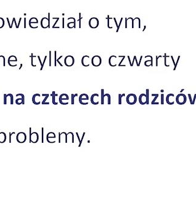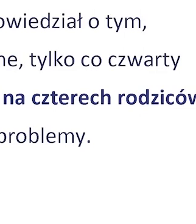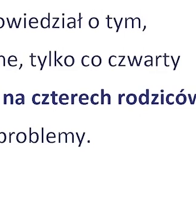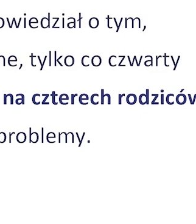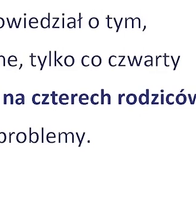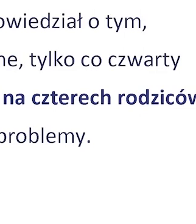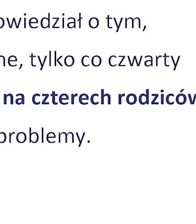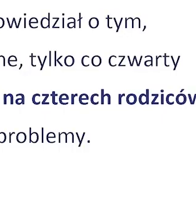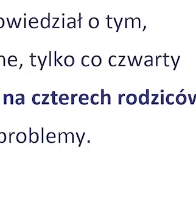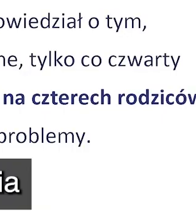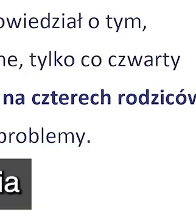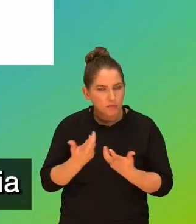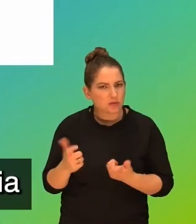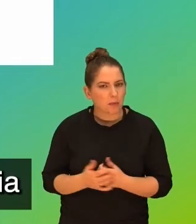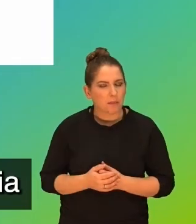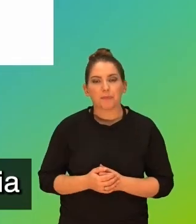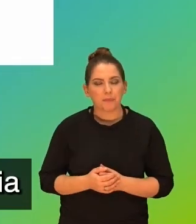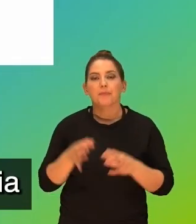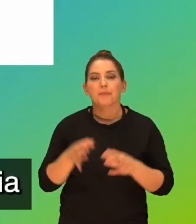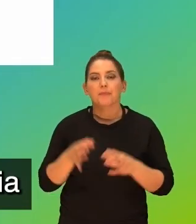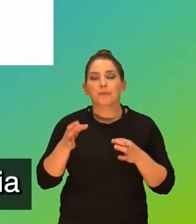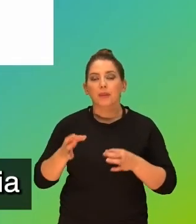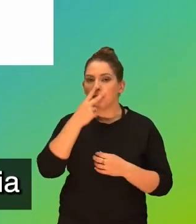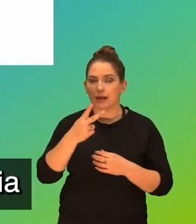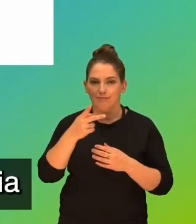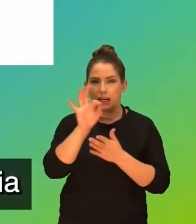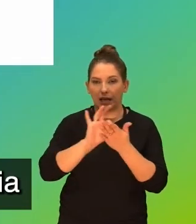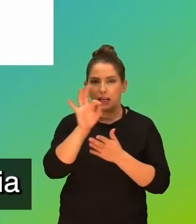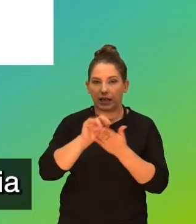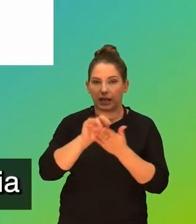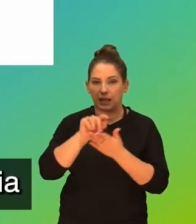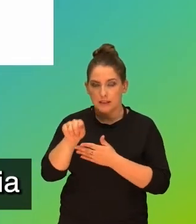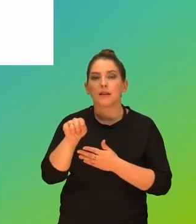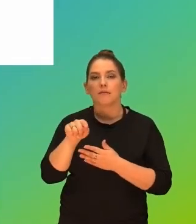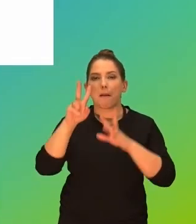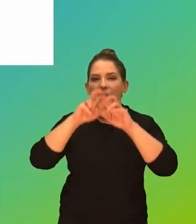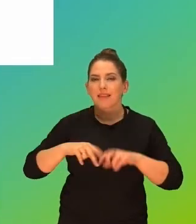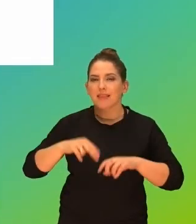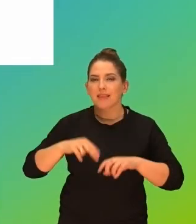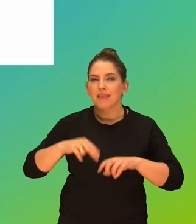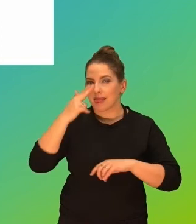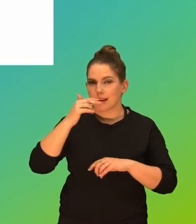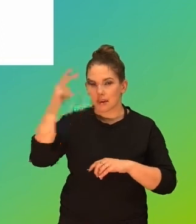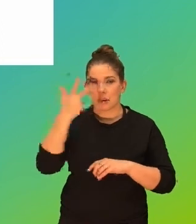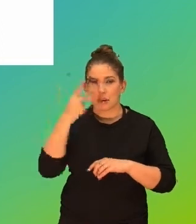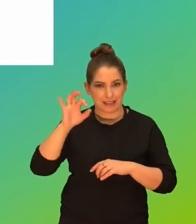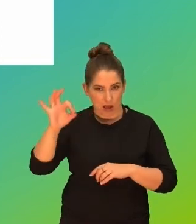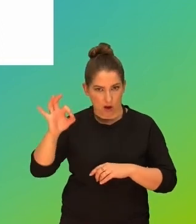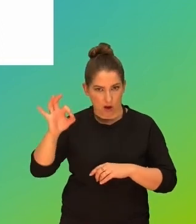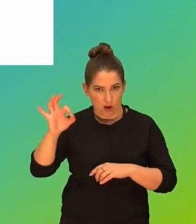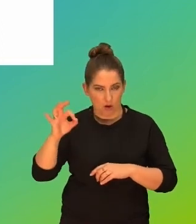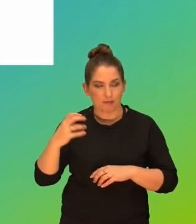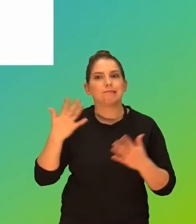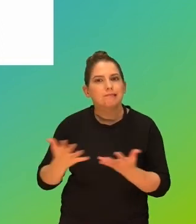dzieje w sieci? I teraz popatrzmy na ten schemat. On jest właśnie z badania nastolatki 3.0. Znowu